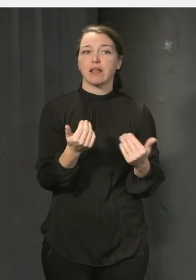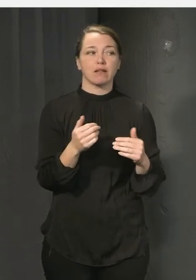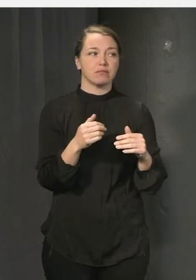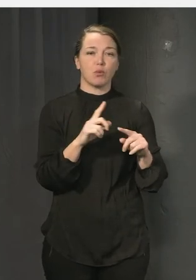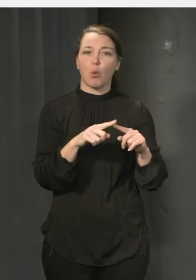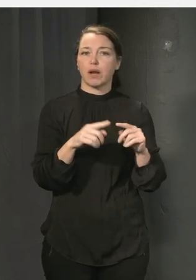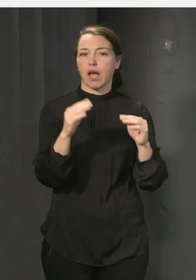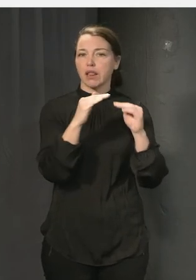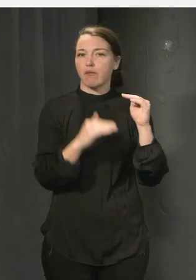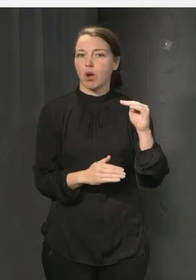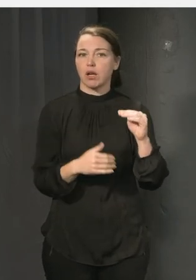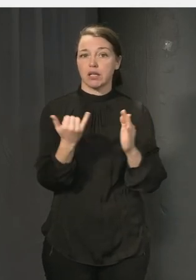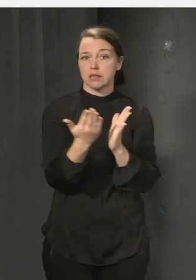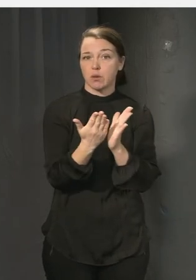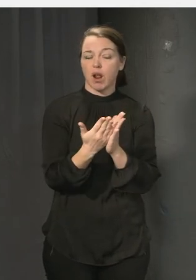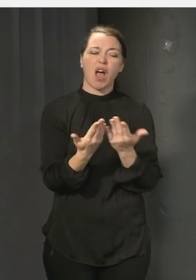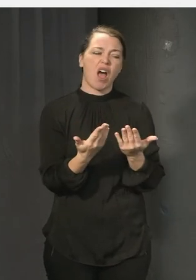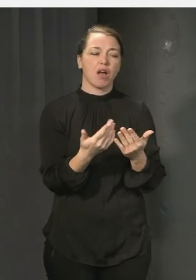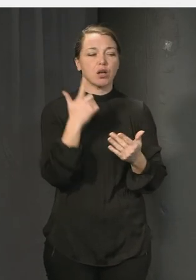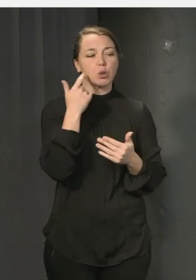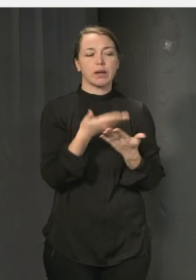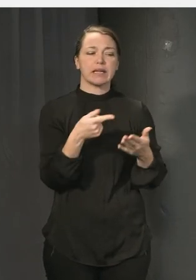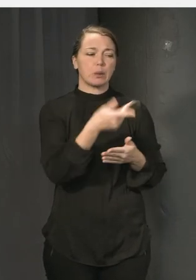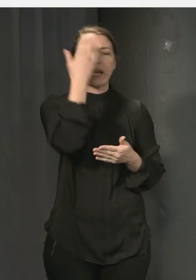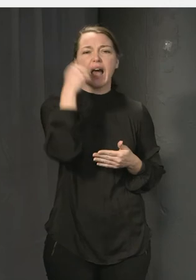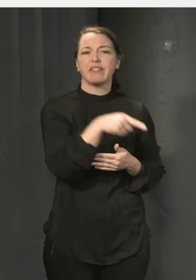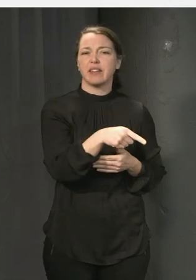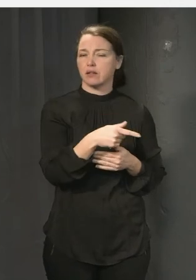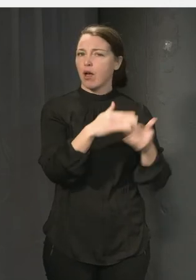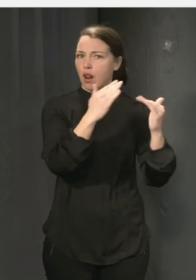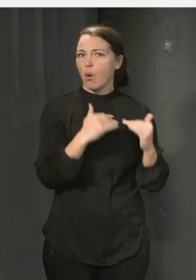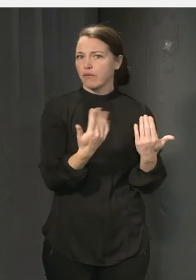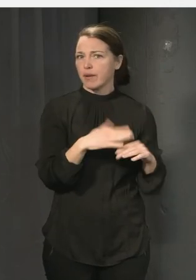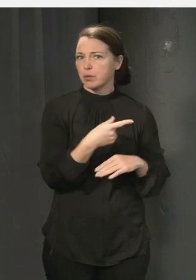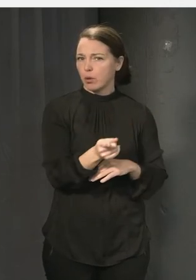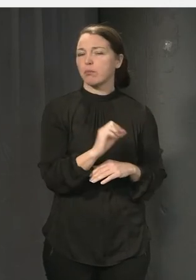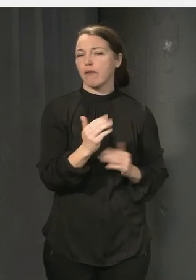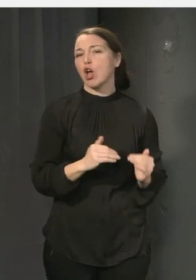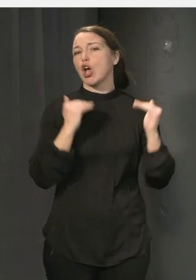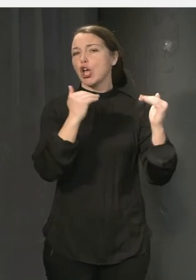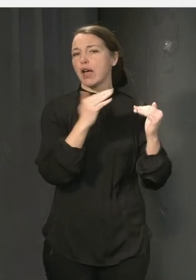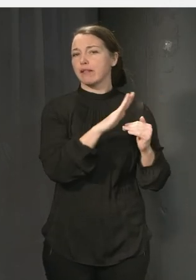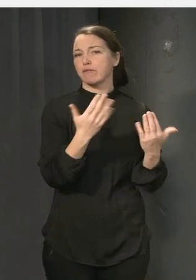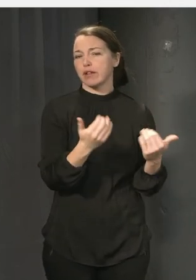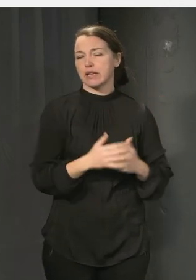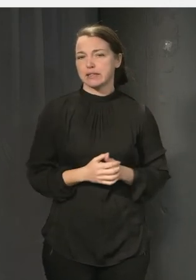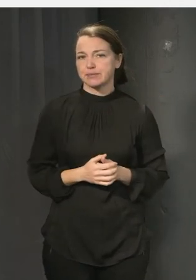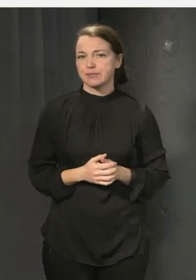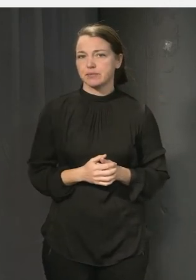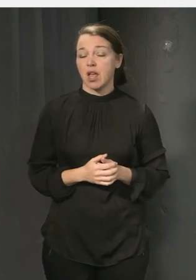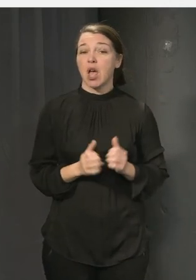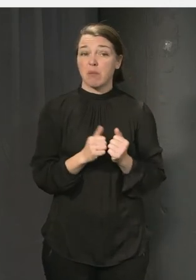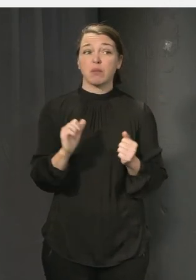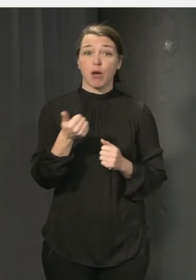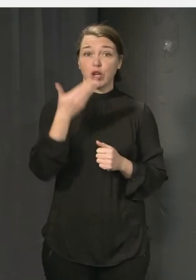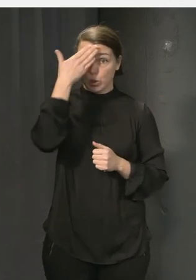och inte minst i skolan men jag tänker det är ju faktiskt vi är väldigt överens det behövs en kunskapssatsning det